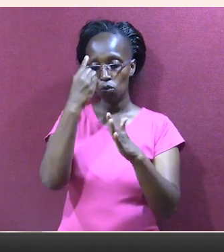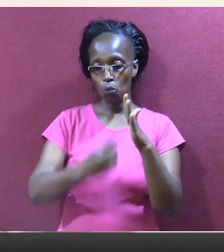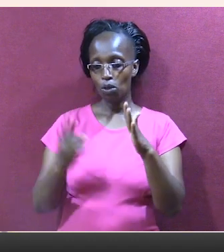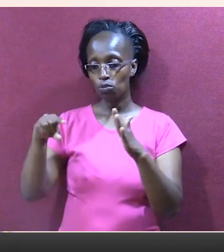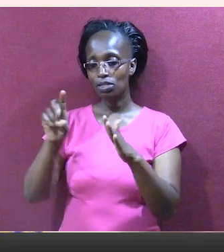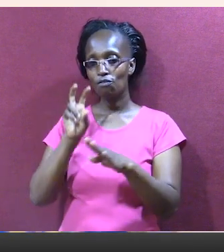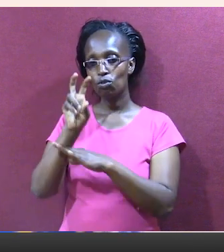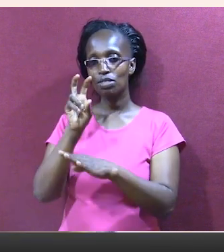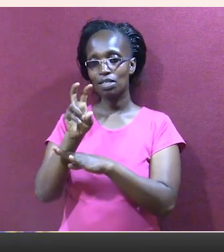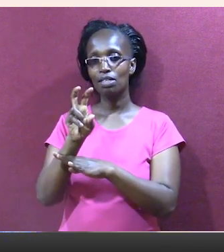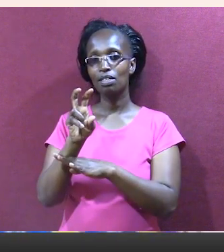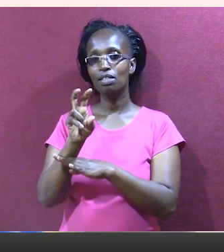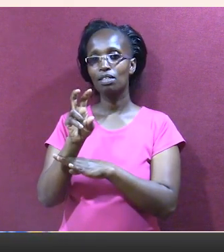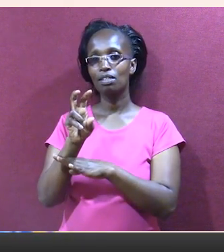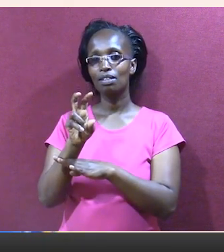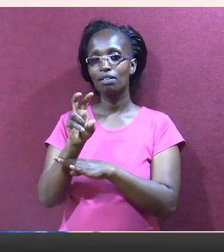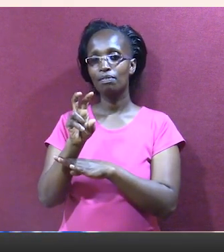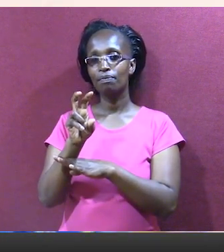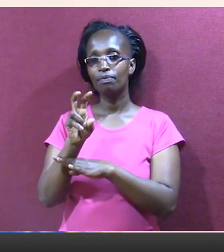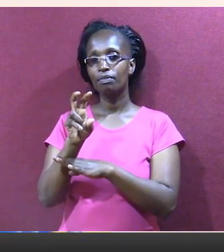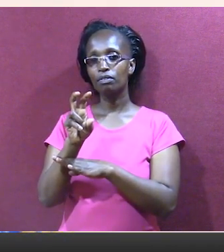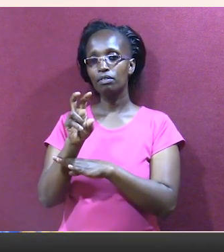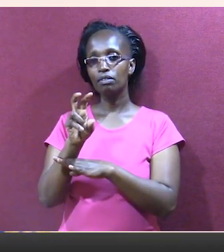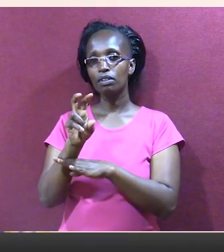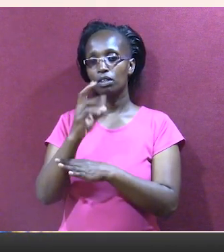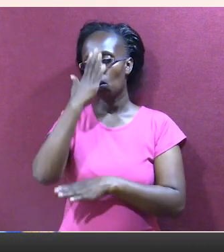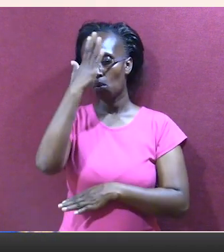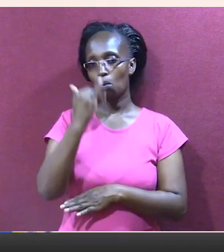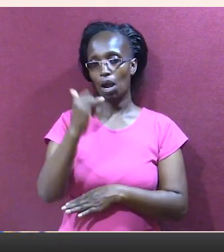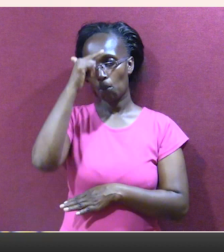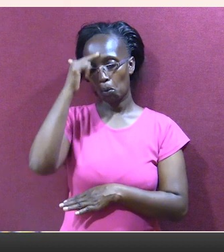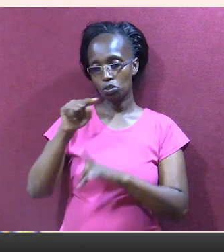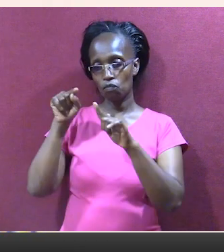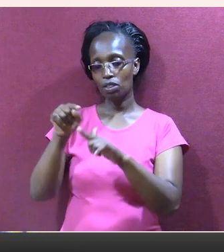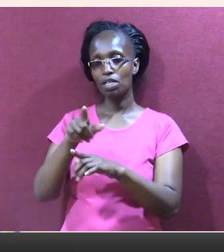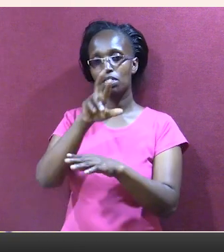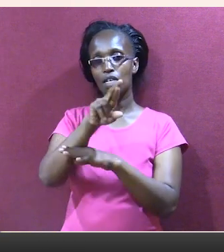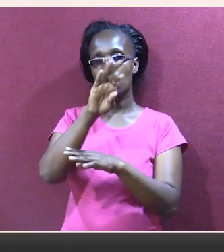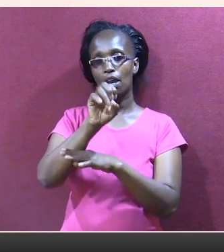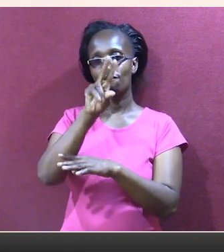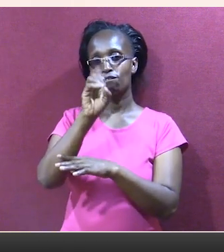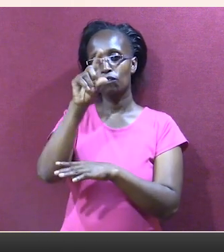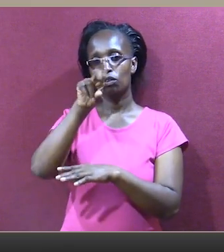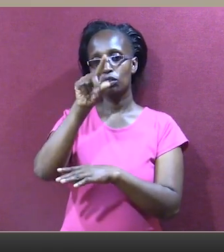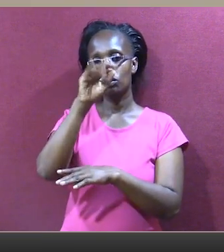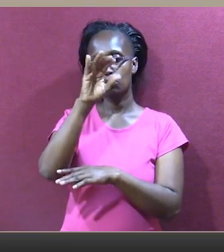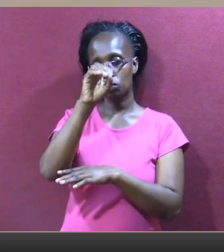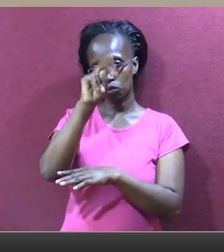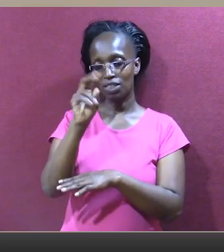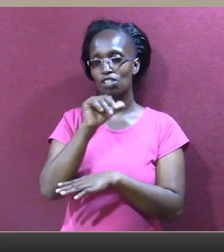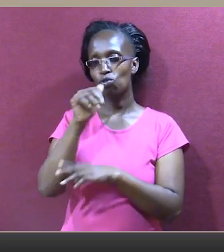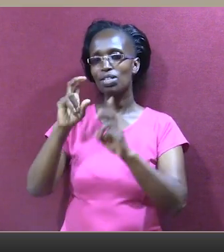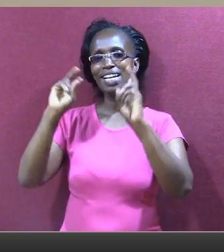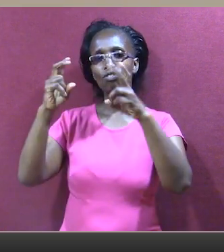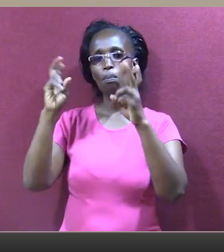What you see, these people must be seen for what they are Traitors in the course of a revolution Lakini